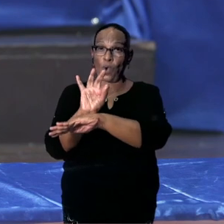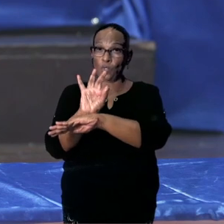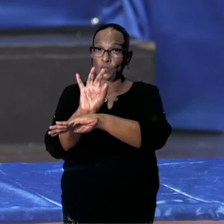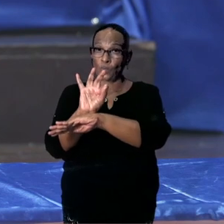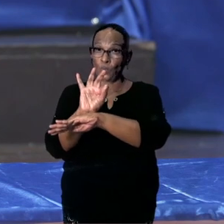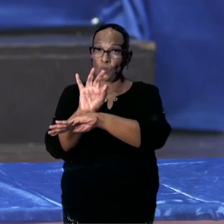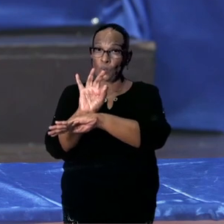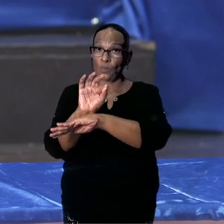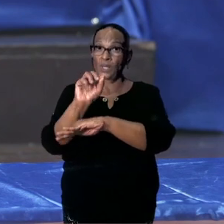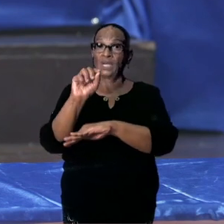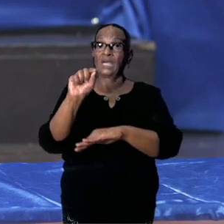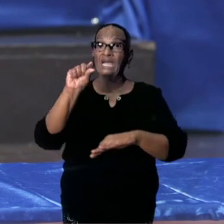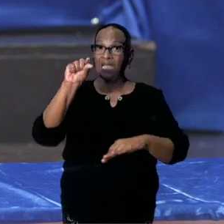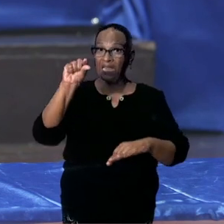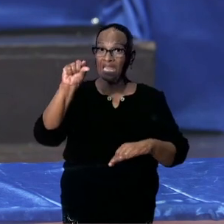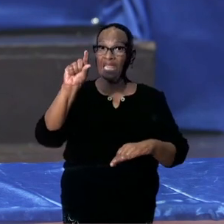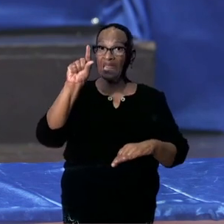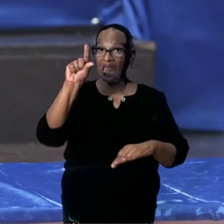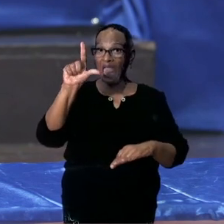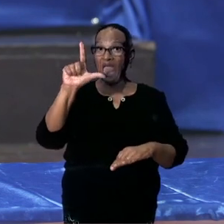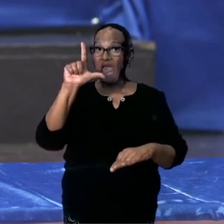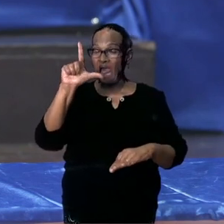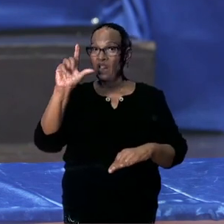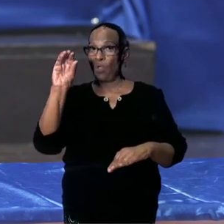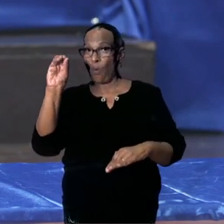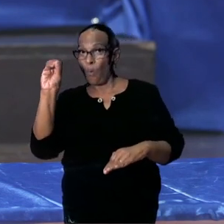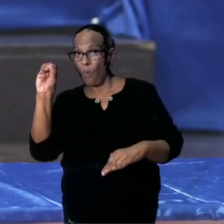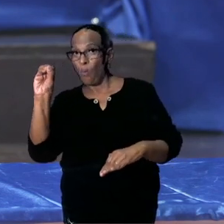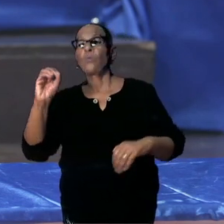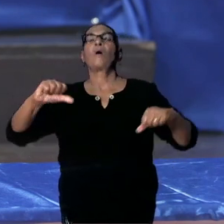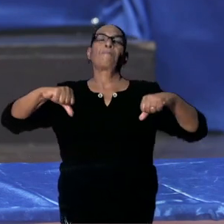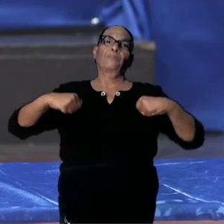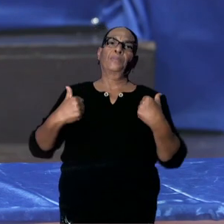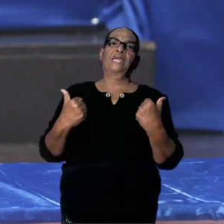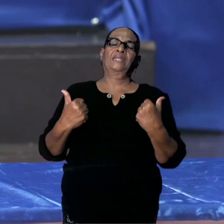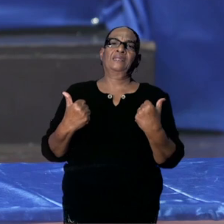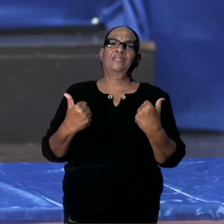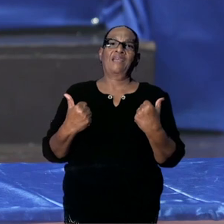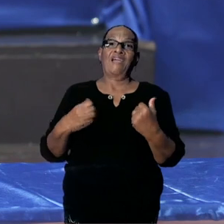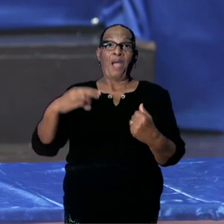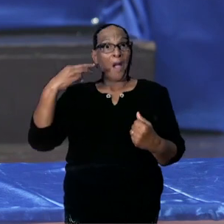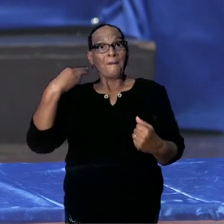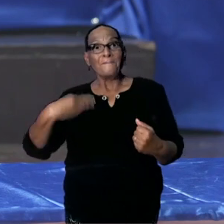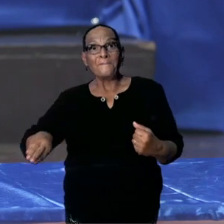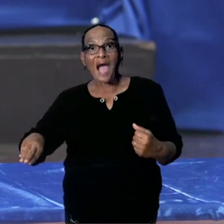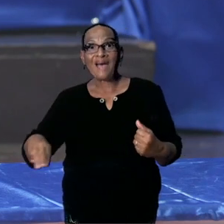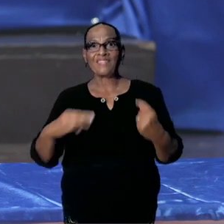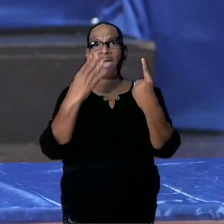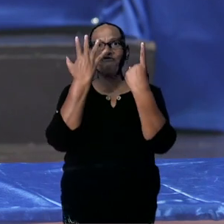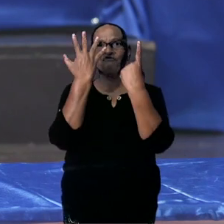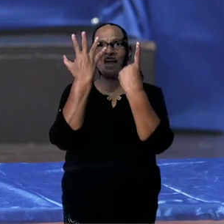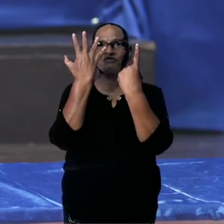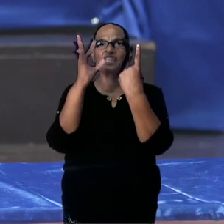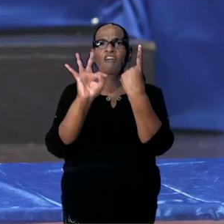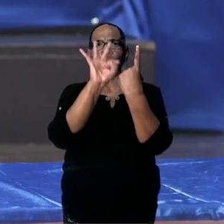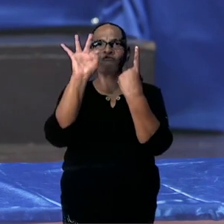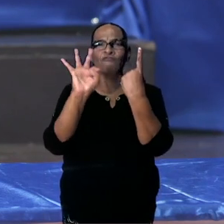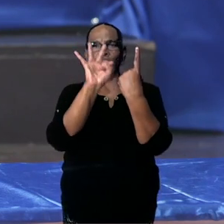GLO-scholen wederom opstarten vanaf maandag 15 februari